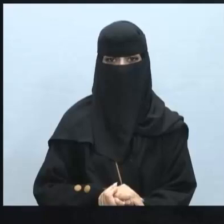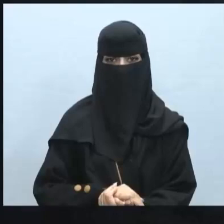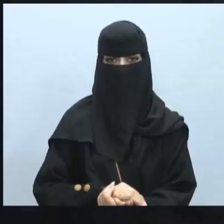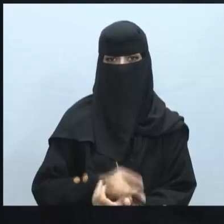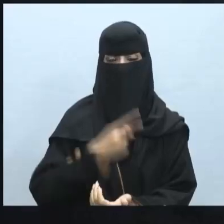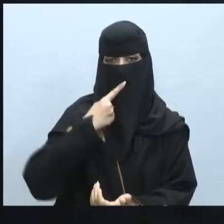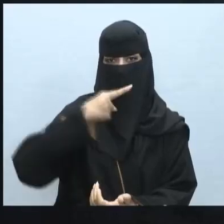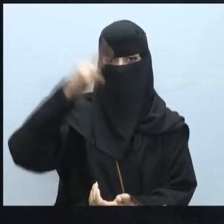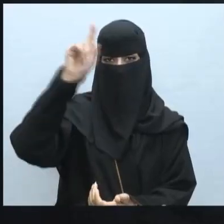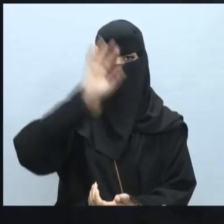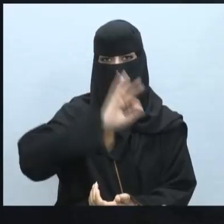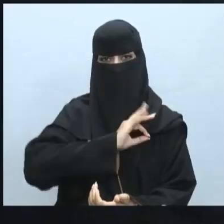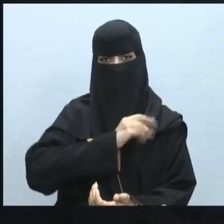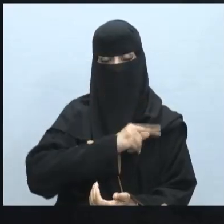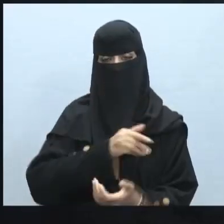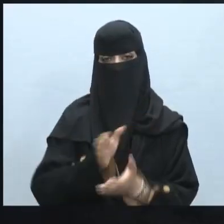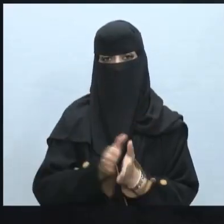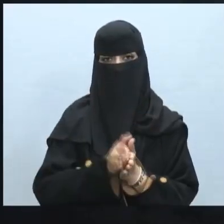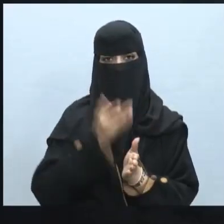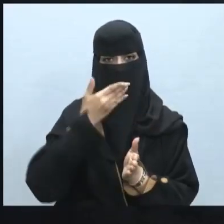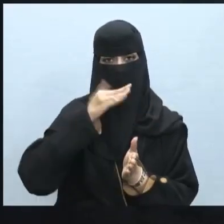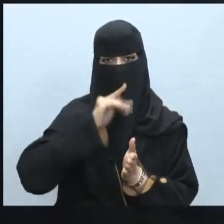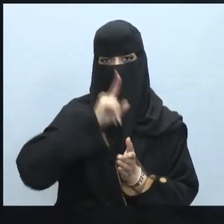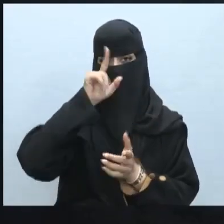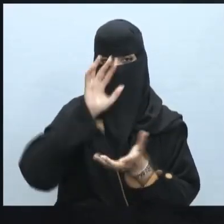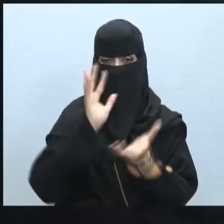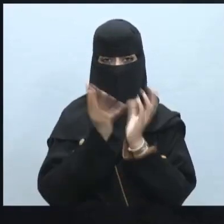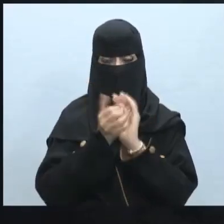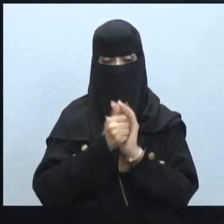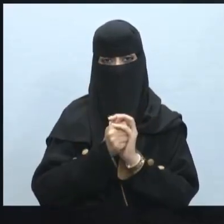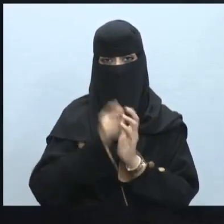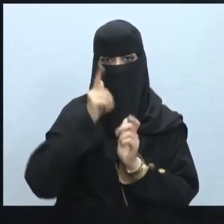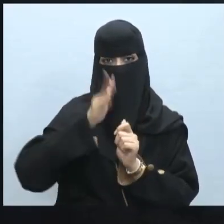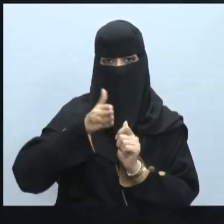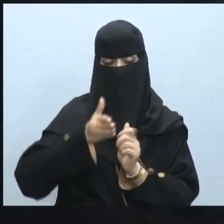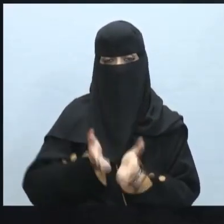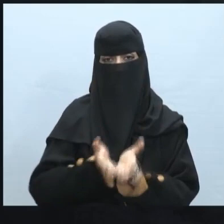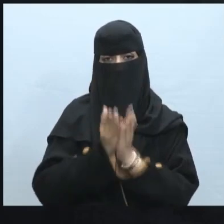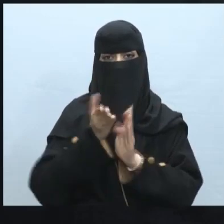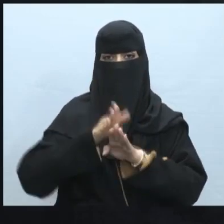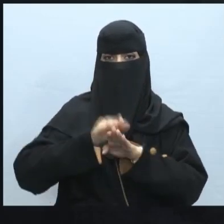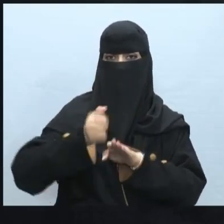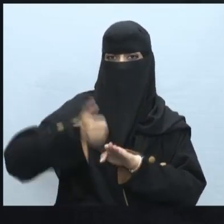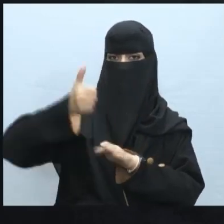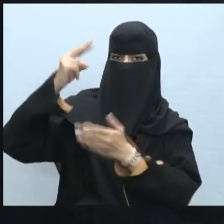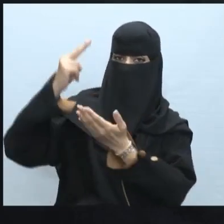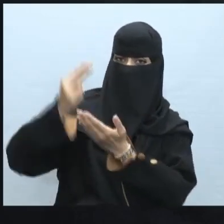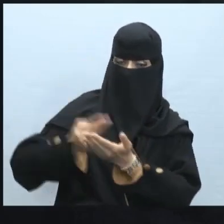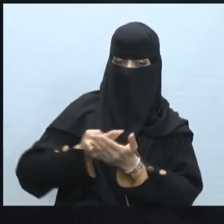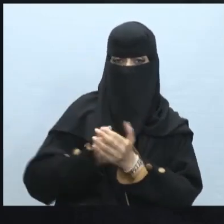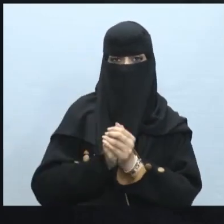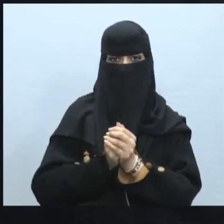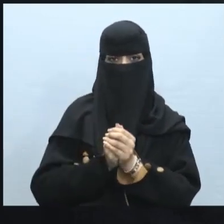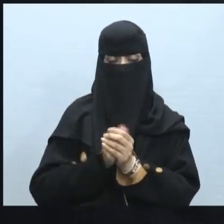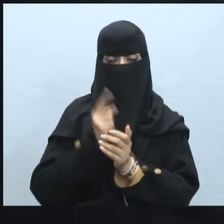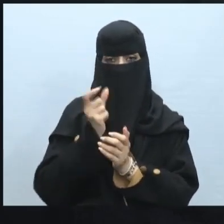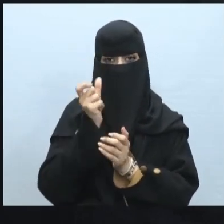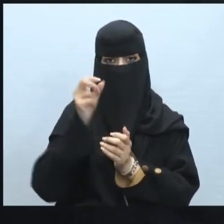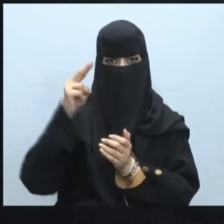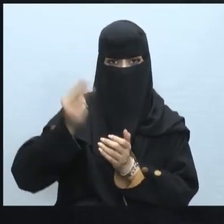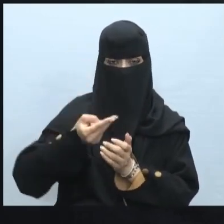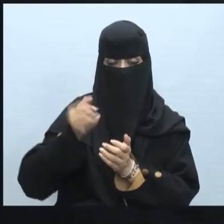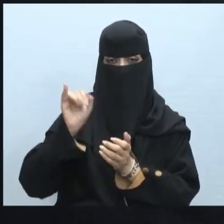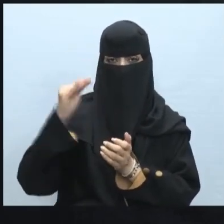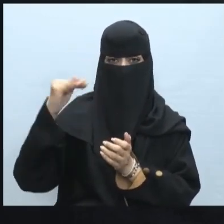بسم الله الرحمن الرحيم الحمد لله رب العالمين والصلاة والسلام على أشرف الأنبياء والمرسلين نبينا